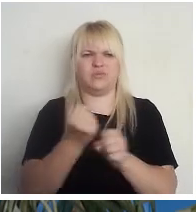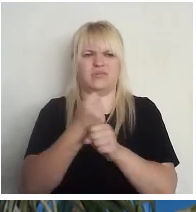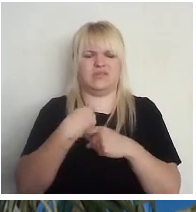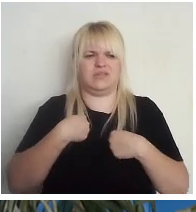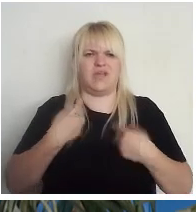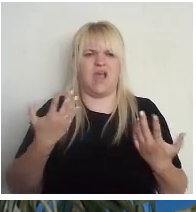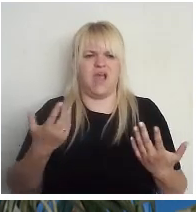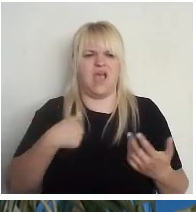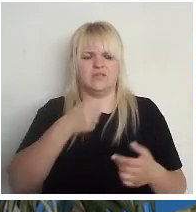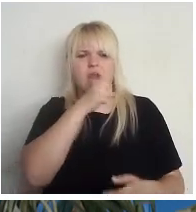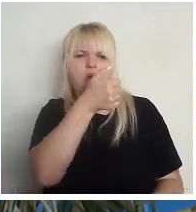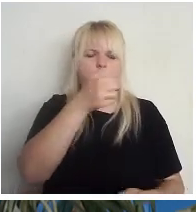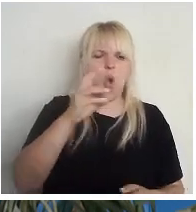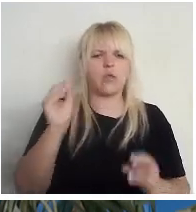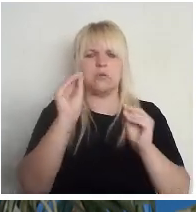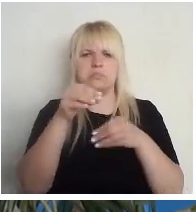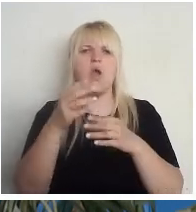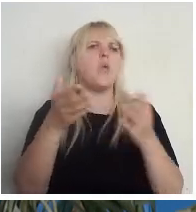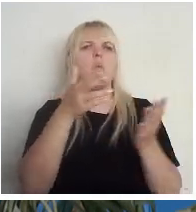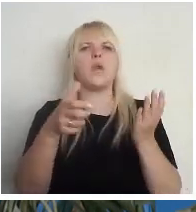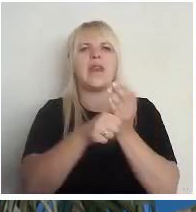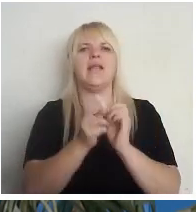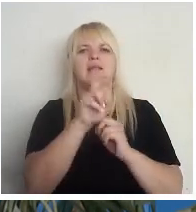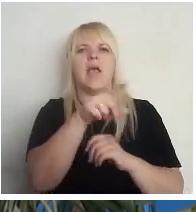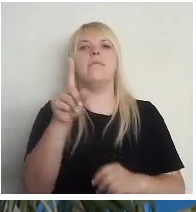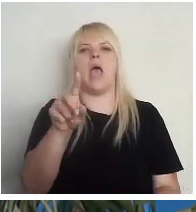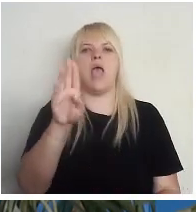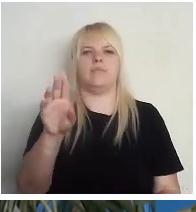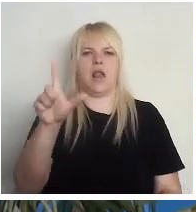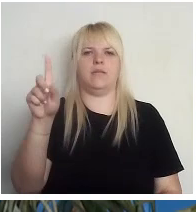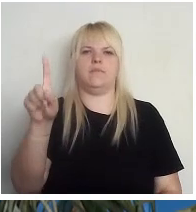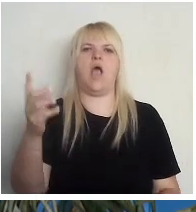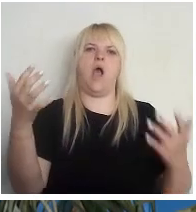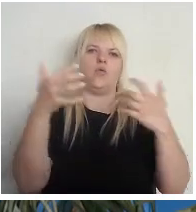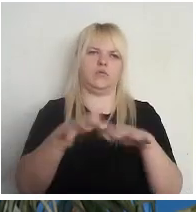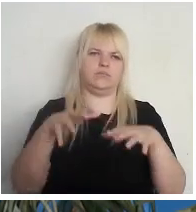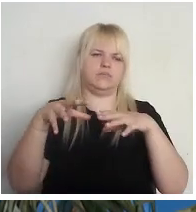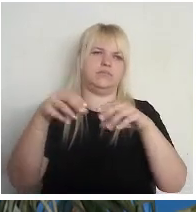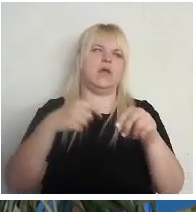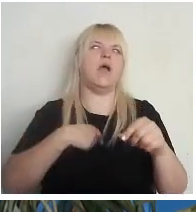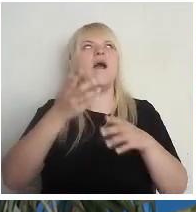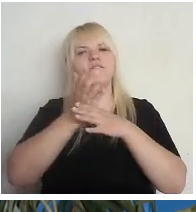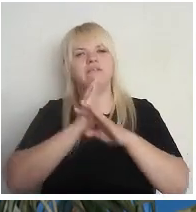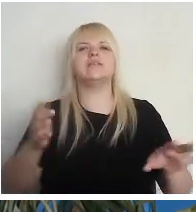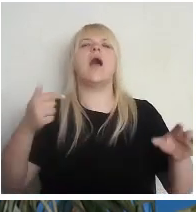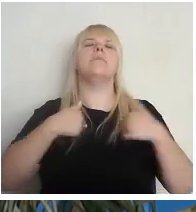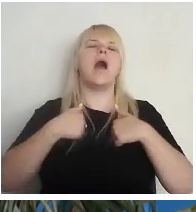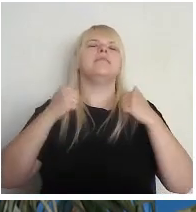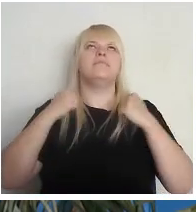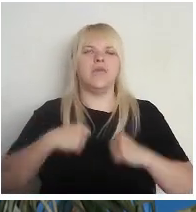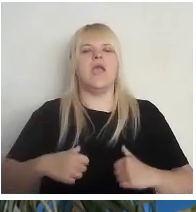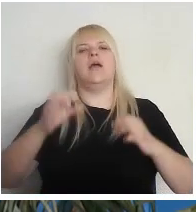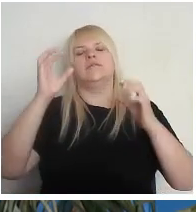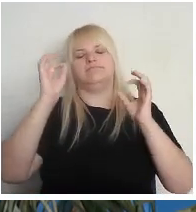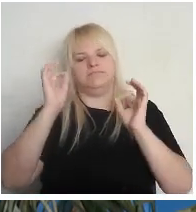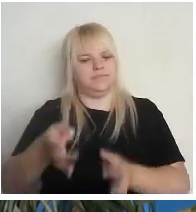skatījos tā, kurš uztur to reģistru, skaidrs PMLP, to automātis izgara viss. Ar mani tad ir, nu, miers, ka tad vēl kaut